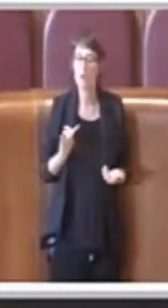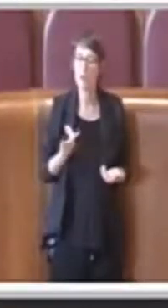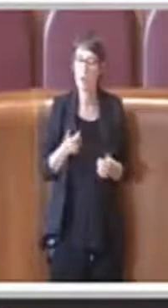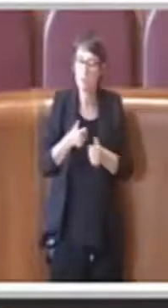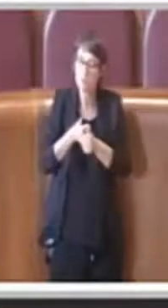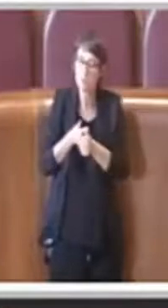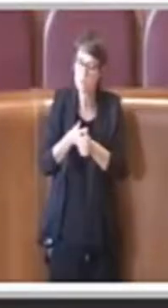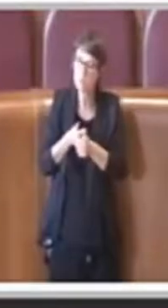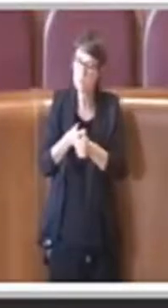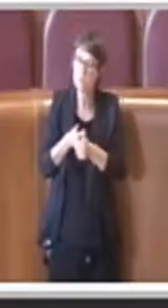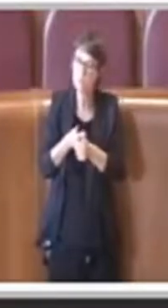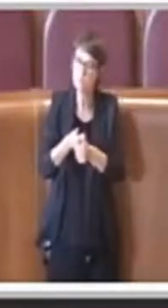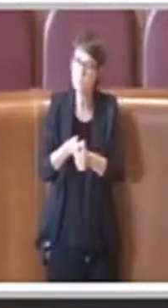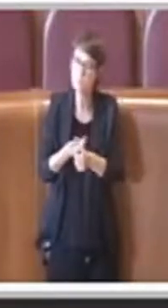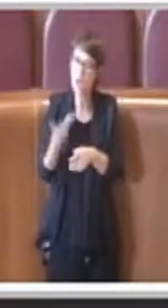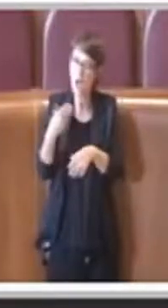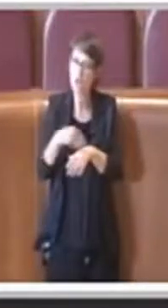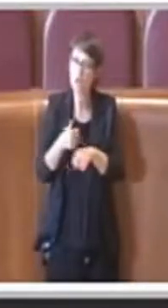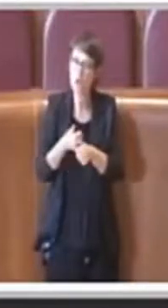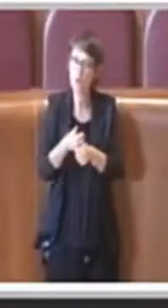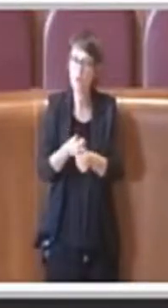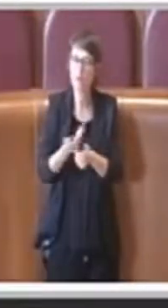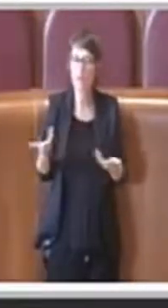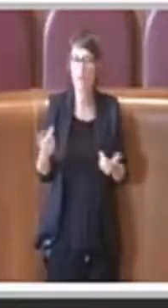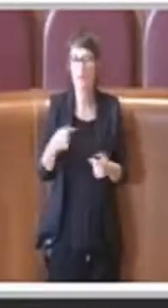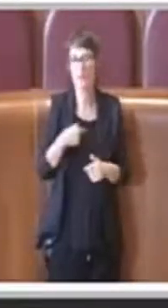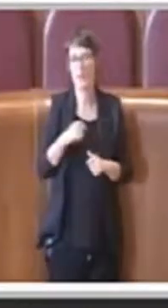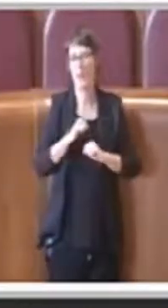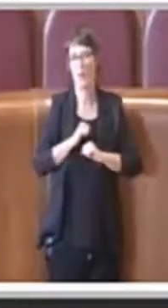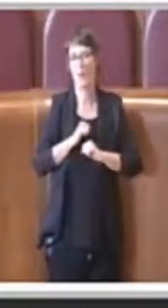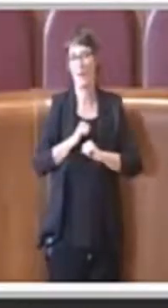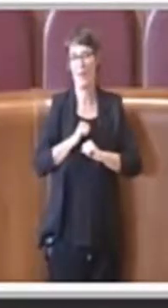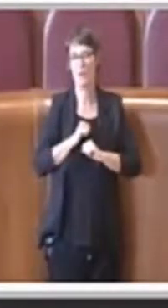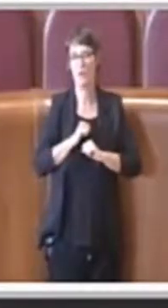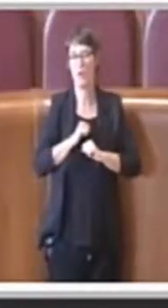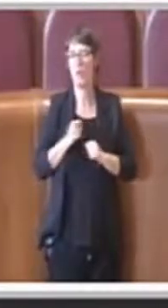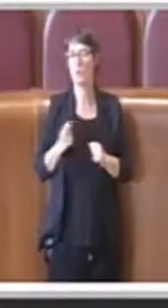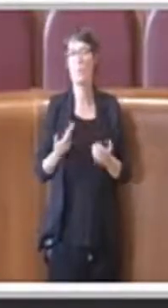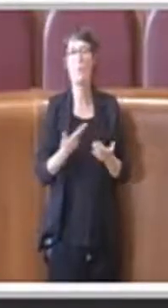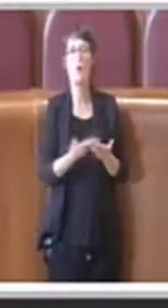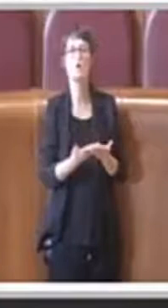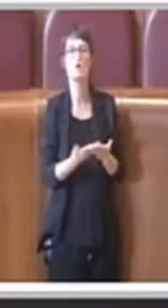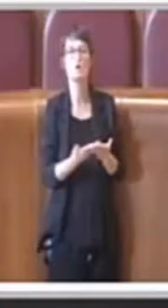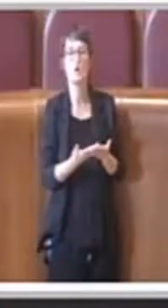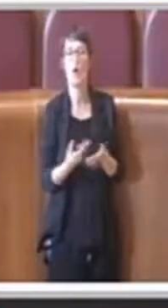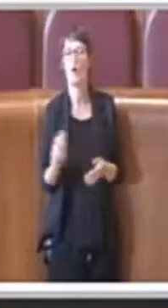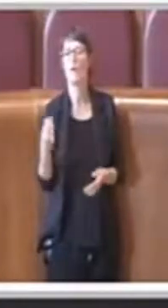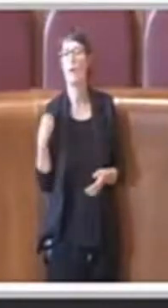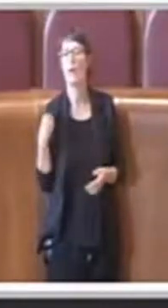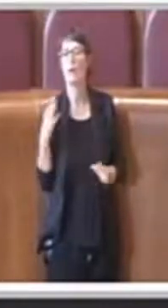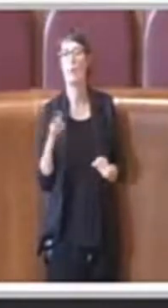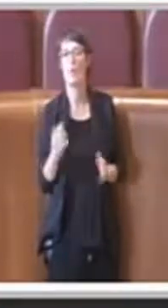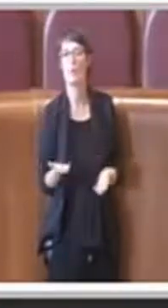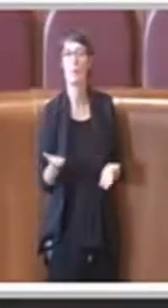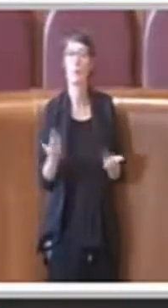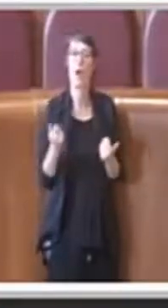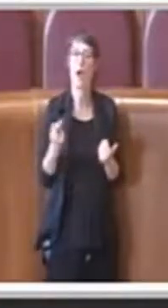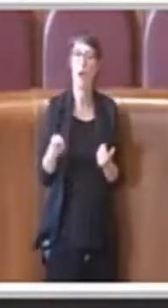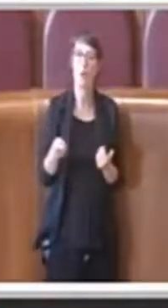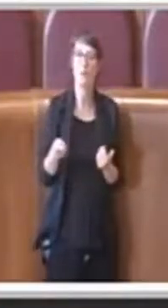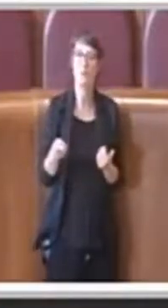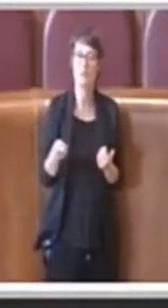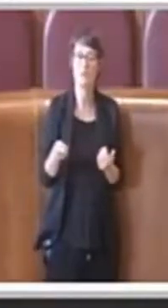gli aggiornamenti io credo che una mozione che ci chieda appunto l'acquisizione e quindi che chieda